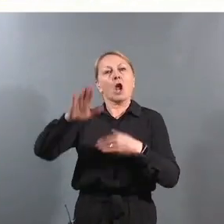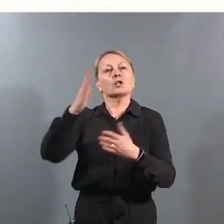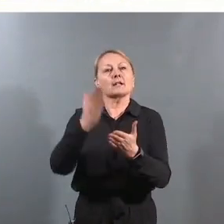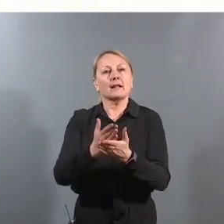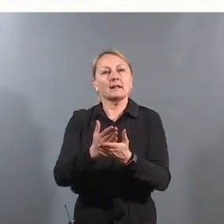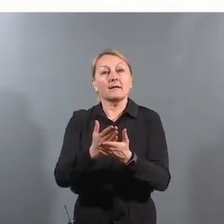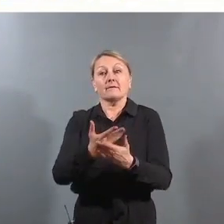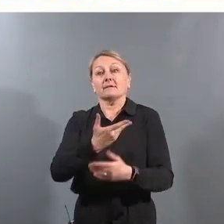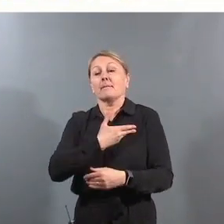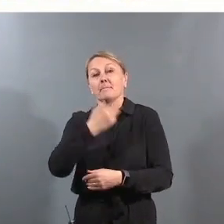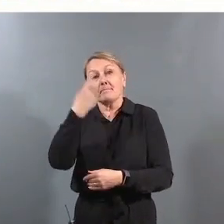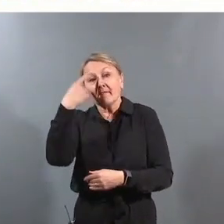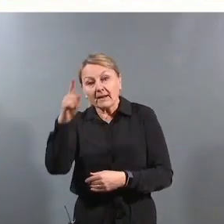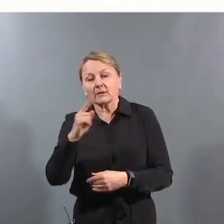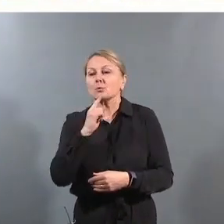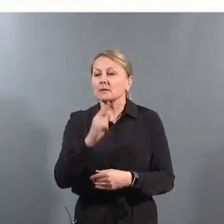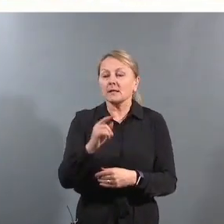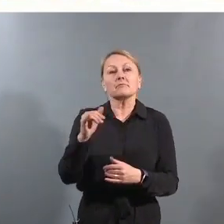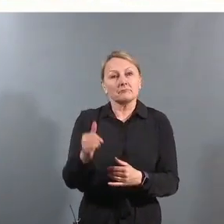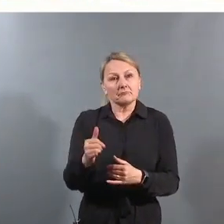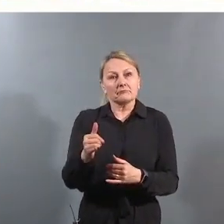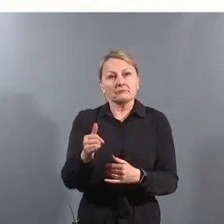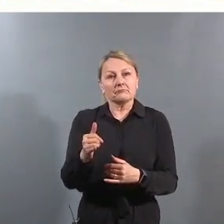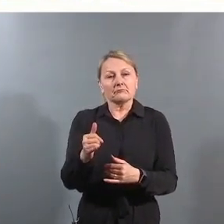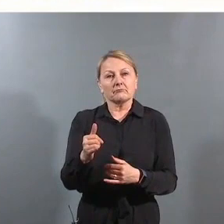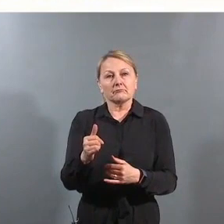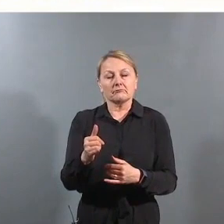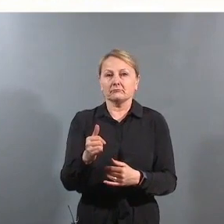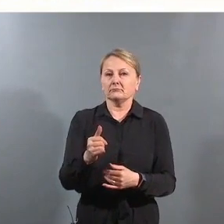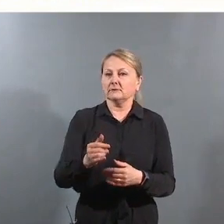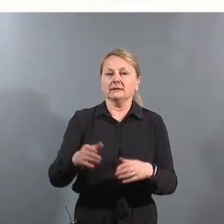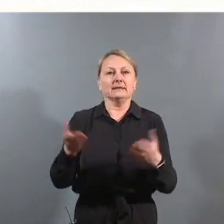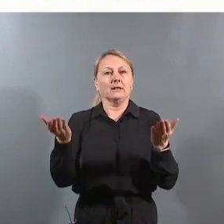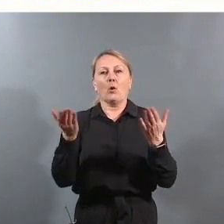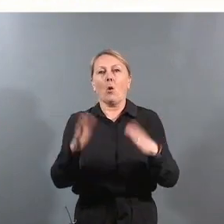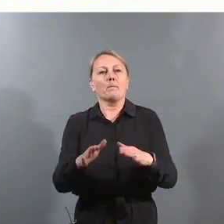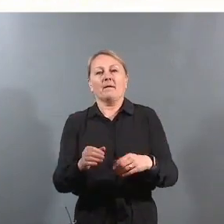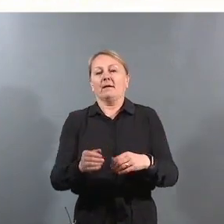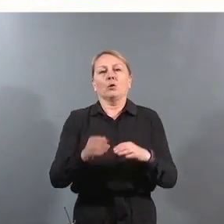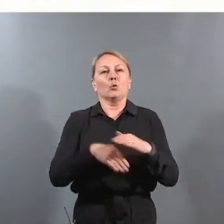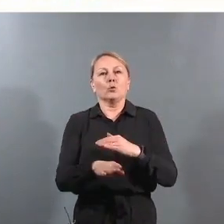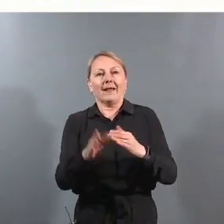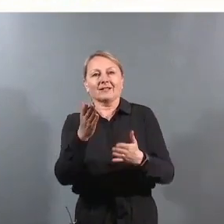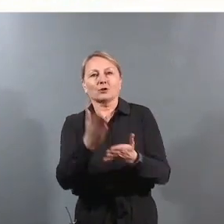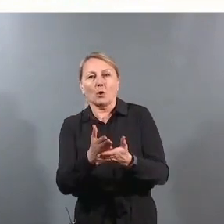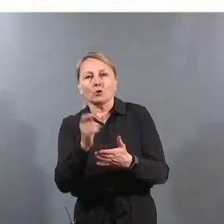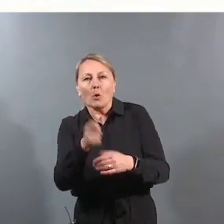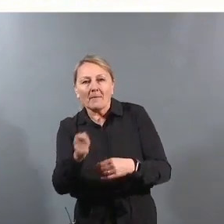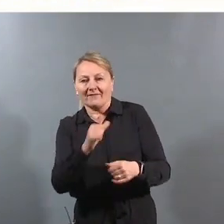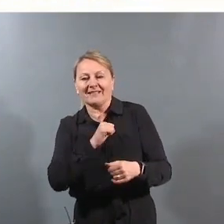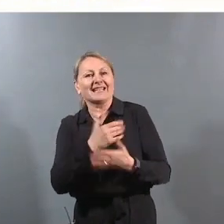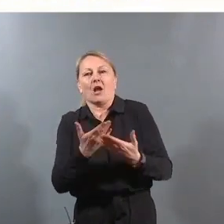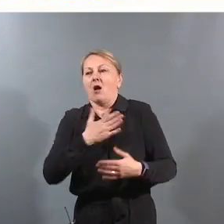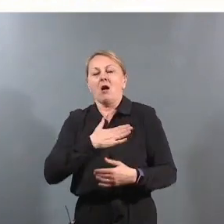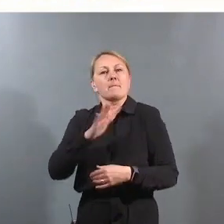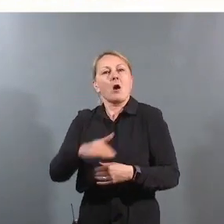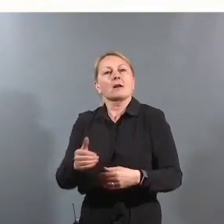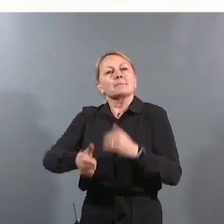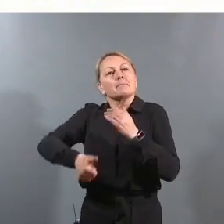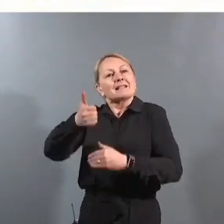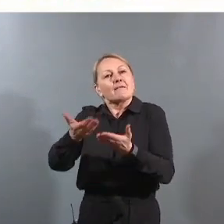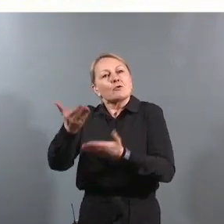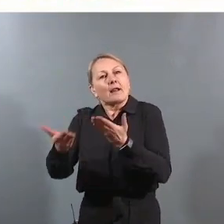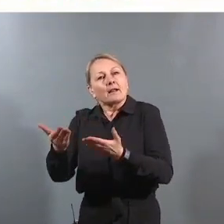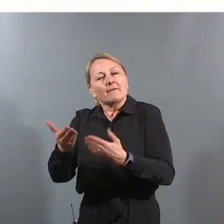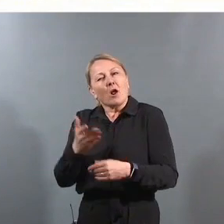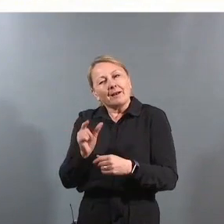vært kjempeflinke til å si at de opphever underrettsdommer hvis man ikke har en barnets bestevurdering. Vi har fortsatt litt